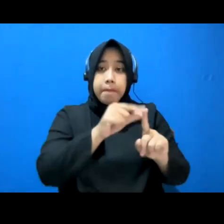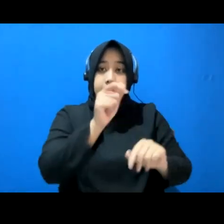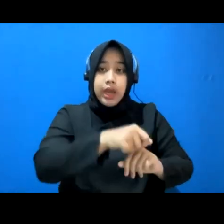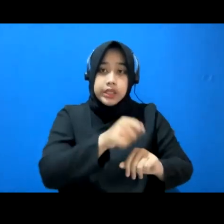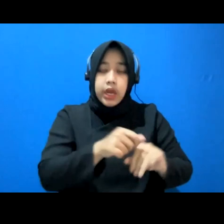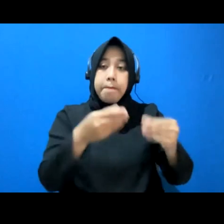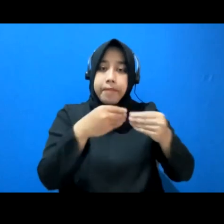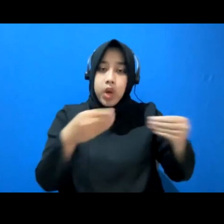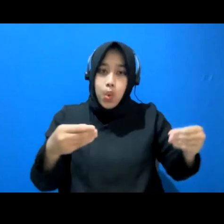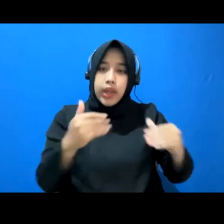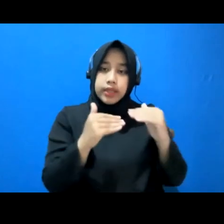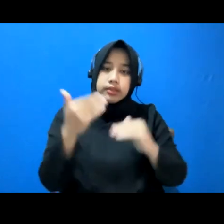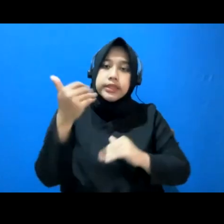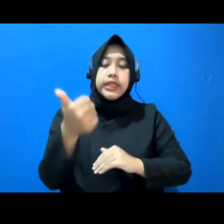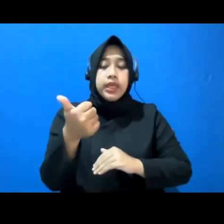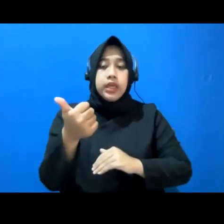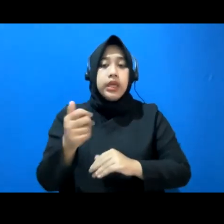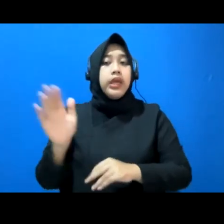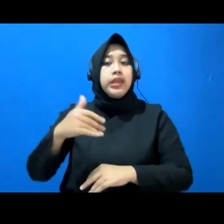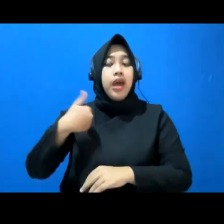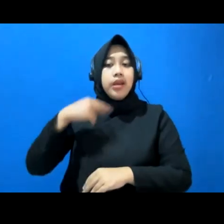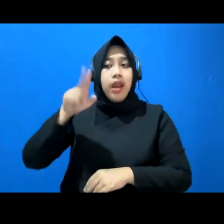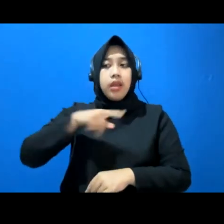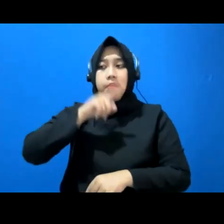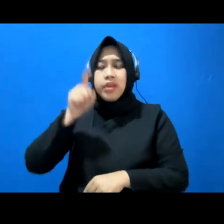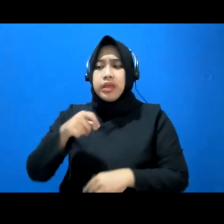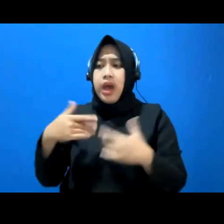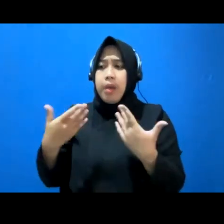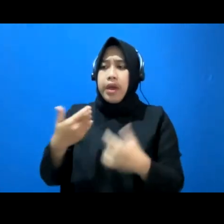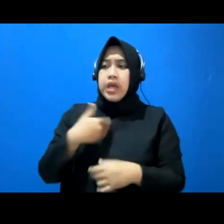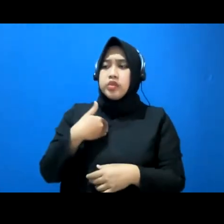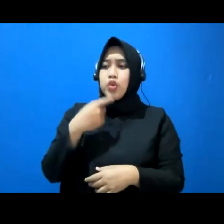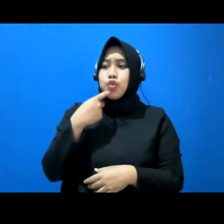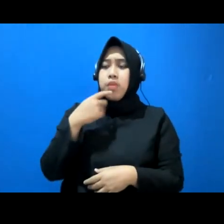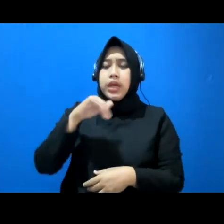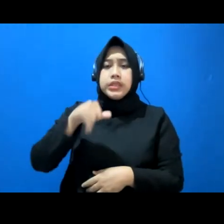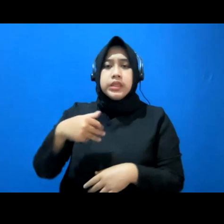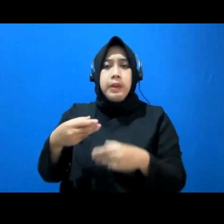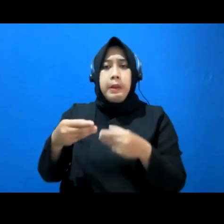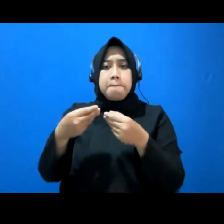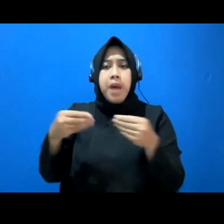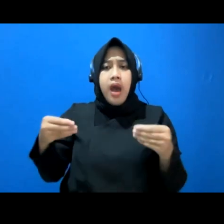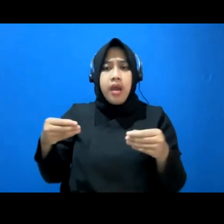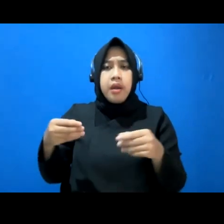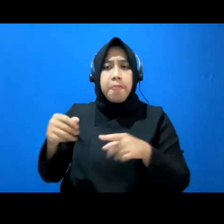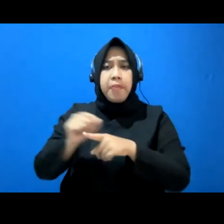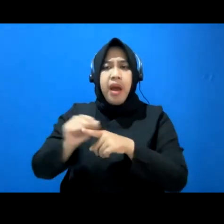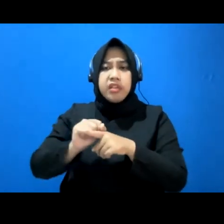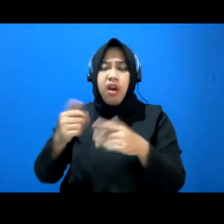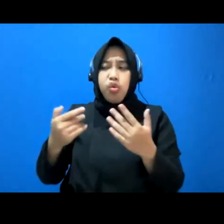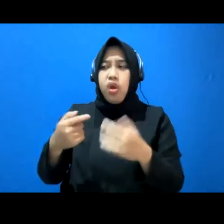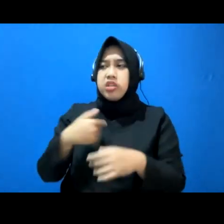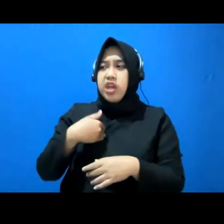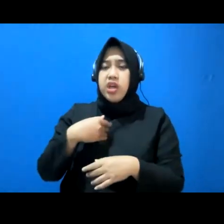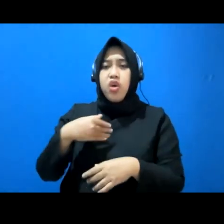pertanyaan apakah saya cuma jadi bahan untuk praktek, untuk belajar. Itu sudah selesai.